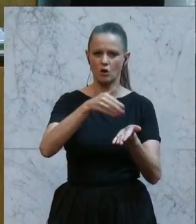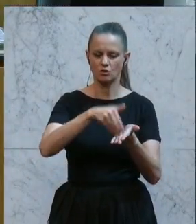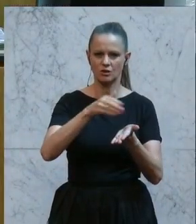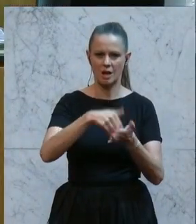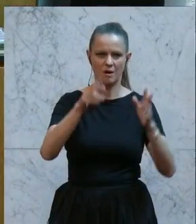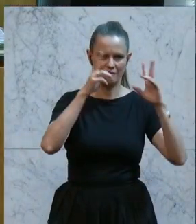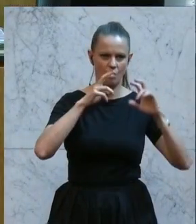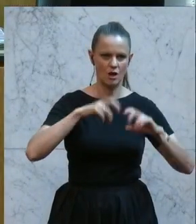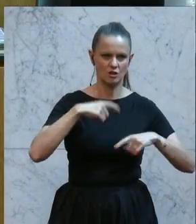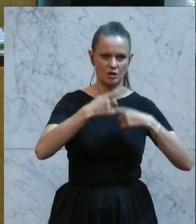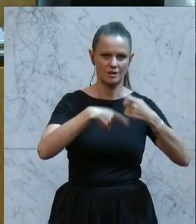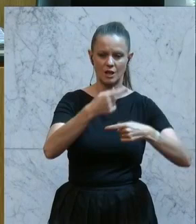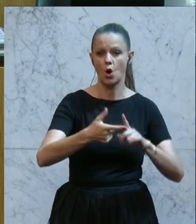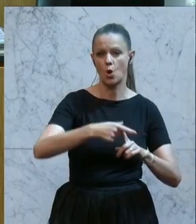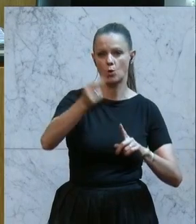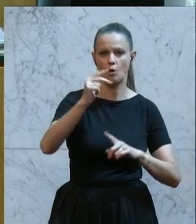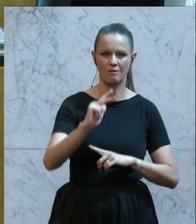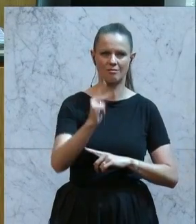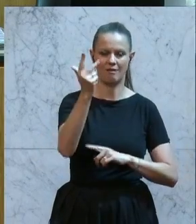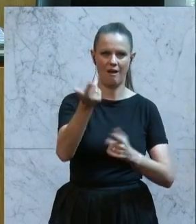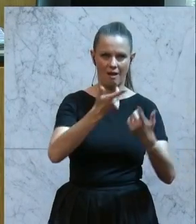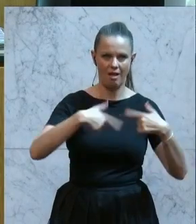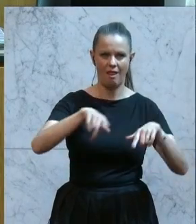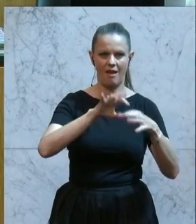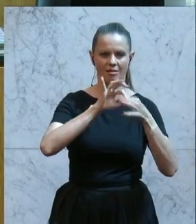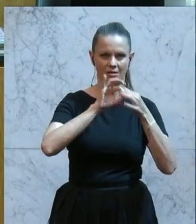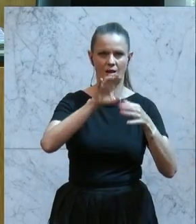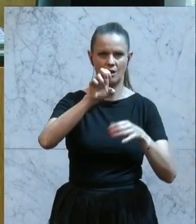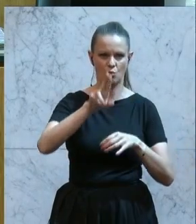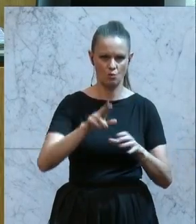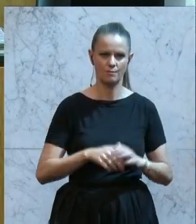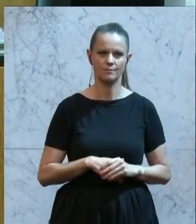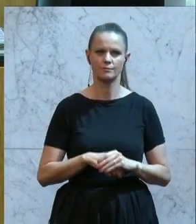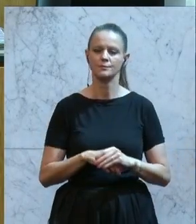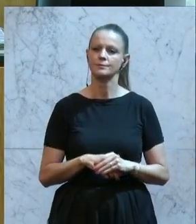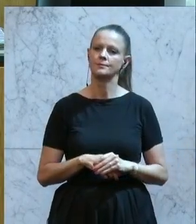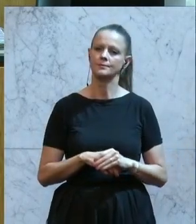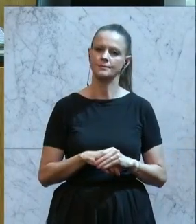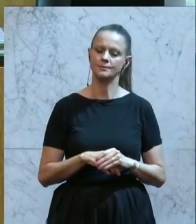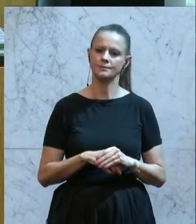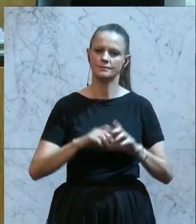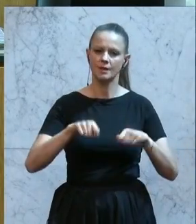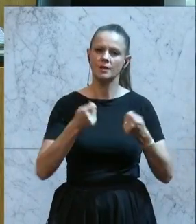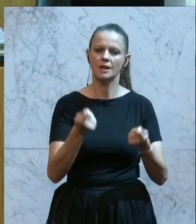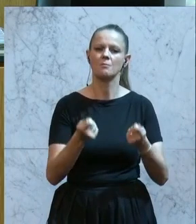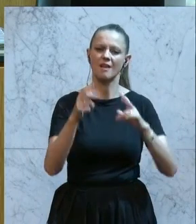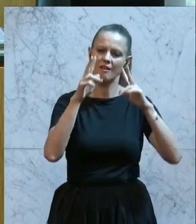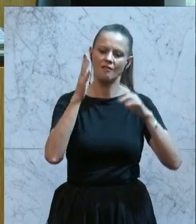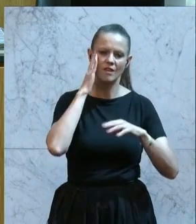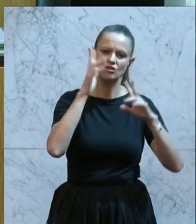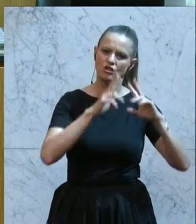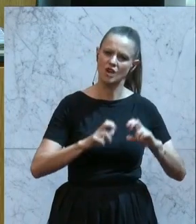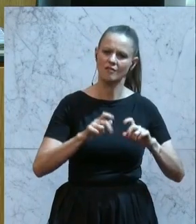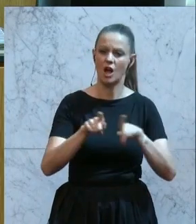und Entwicklung mittlerweile zu den Top-3-Ländern in der EU. Unser Land erzielt hier viele wissenschaftliche und ebenso folgende wirtschaftliche Erfolge.